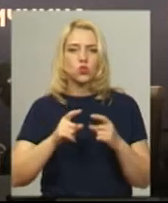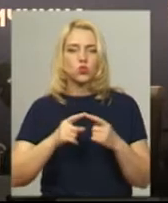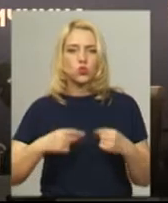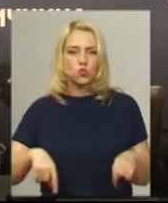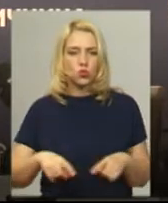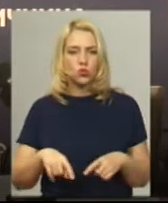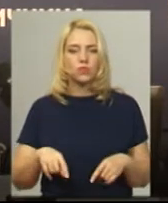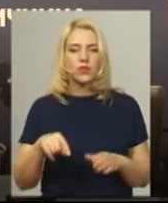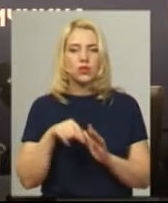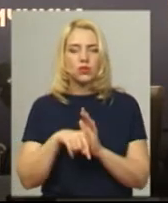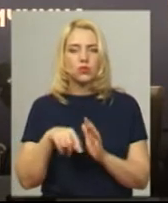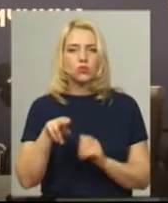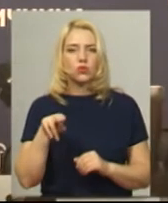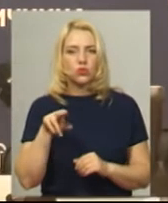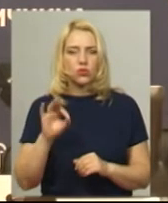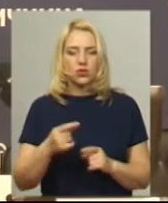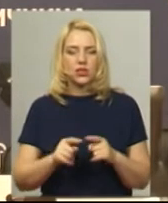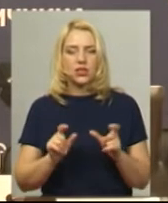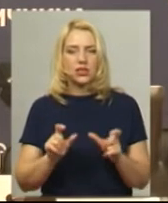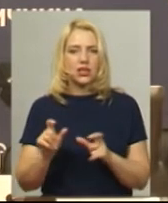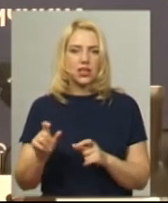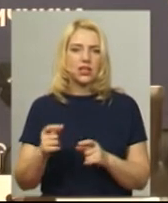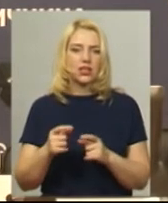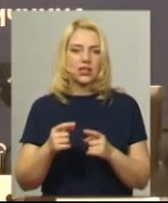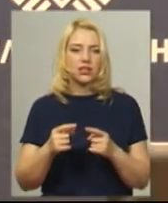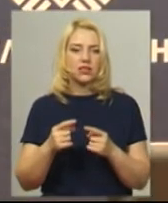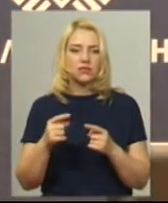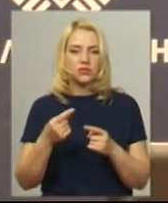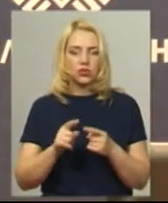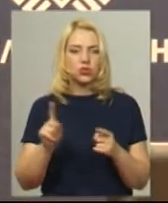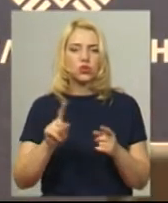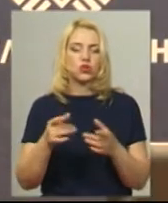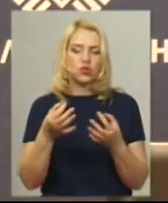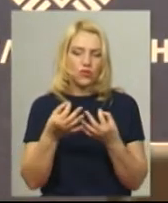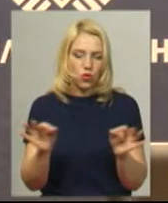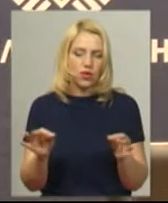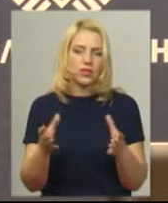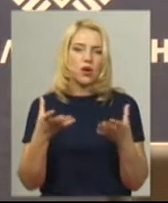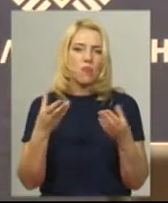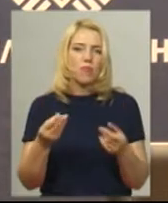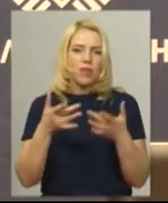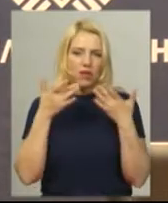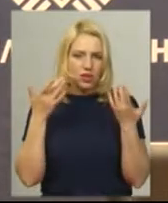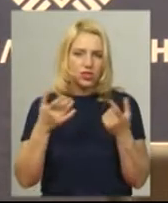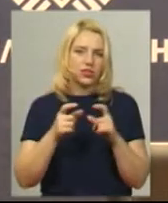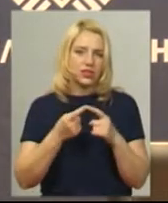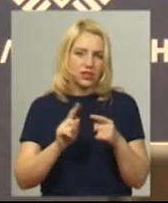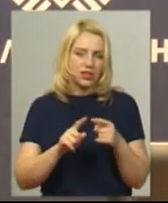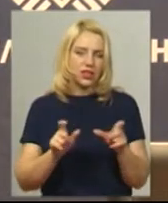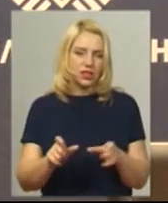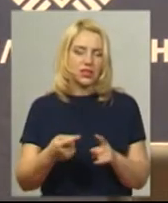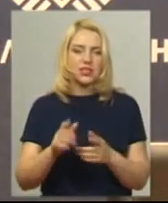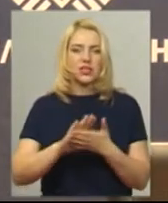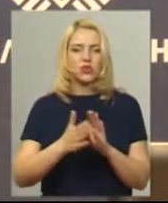до тих критеріїв, які дозволяють пом'якшувати карантинні заходи. На сьогодні знову таки найскладнішою ситуацією є ситуація в